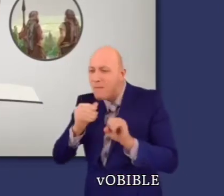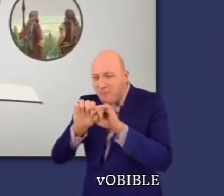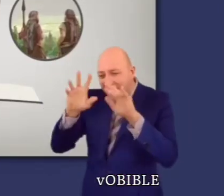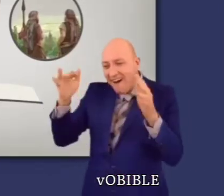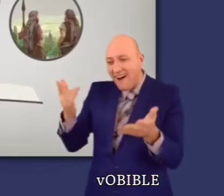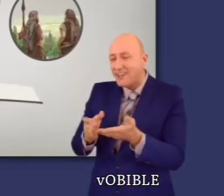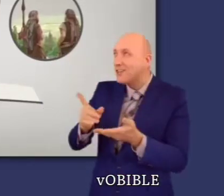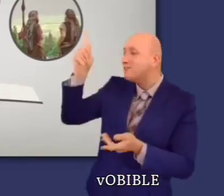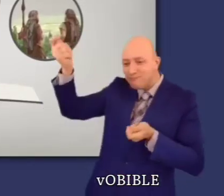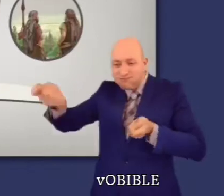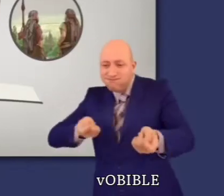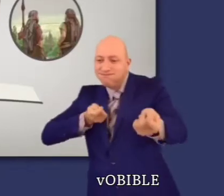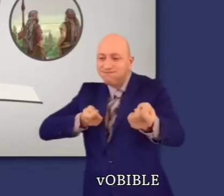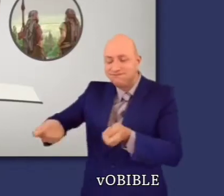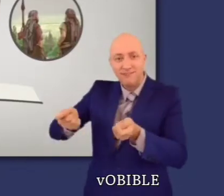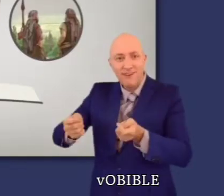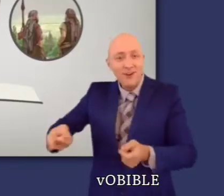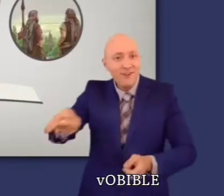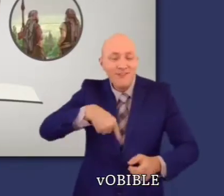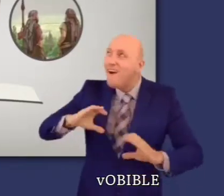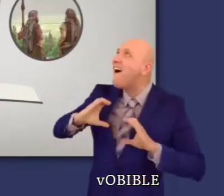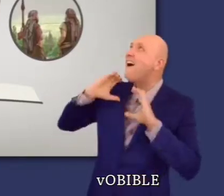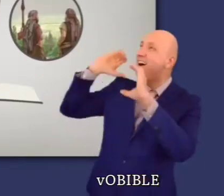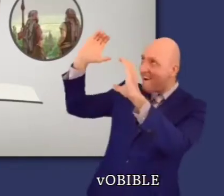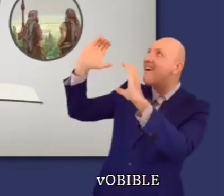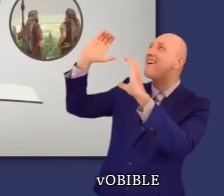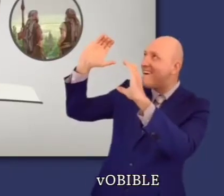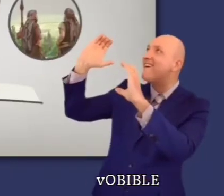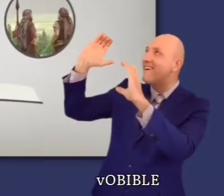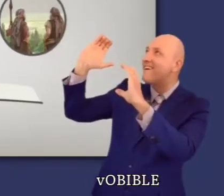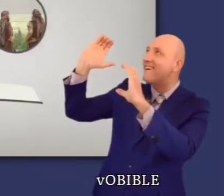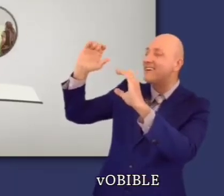promise bien plus belle, le monde nouveau gouverné par le Royaume de Dieu.